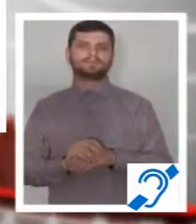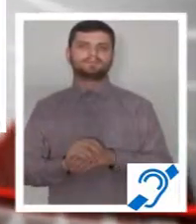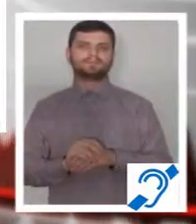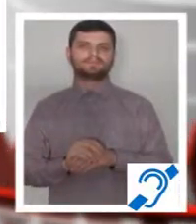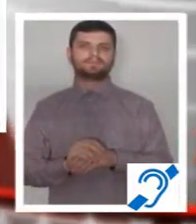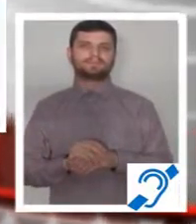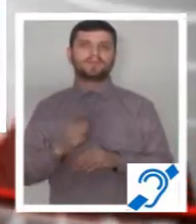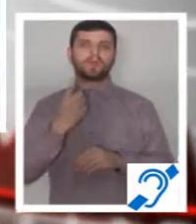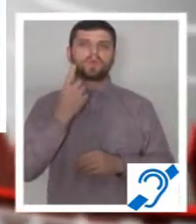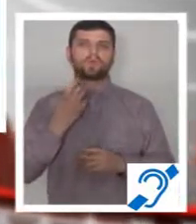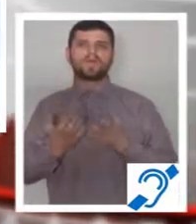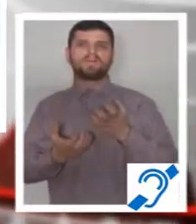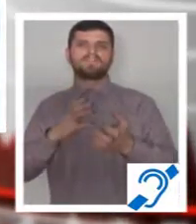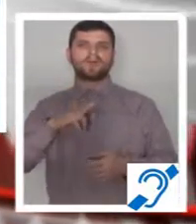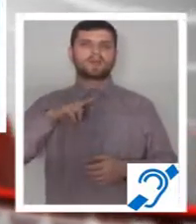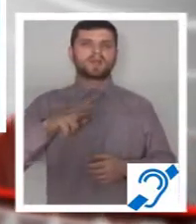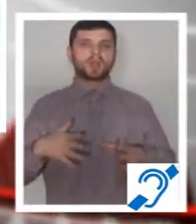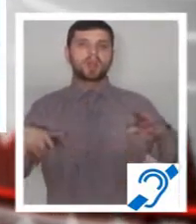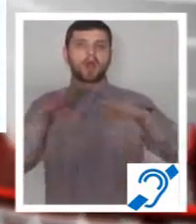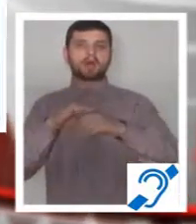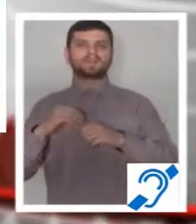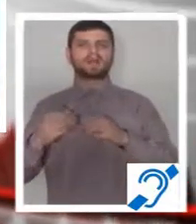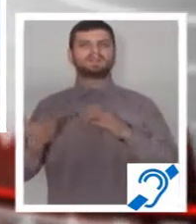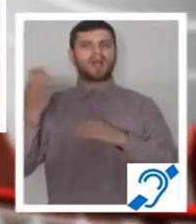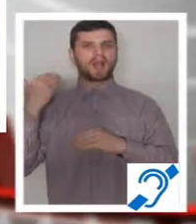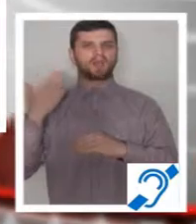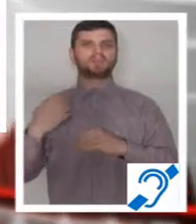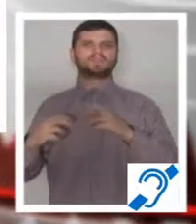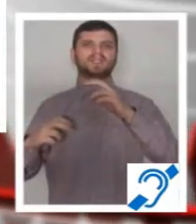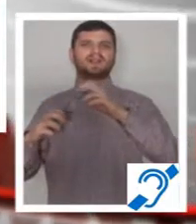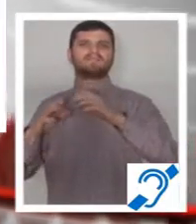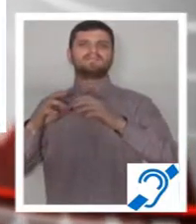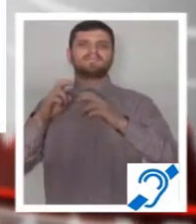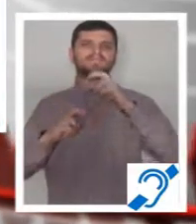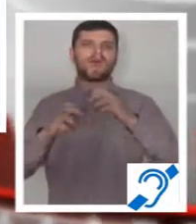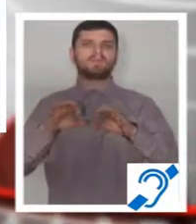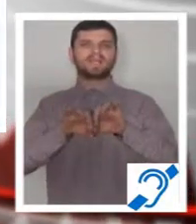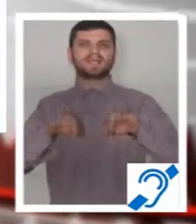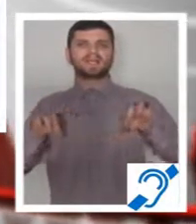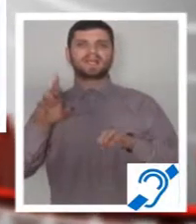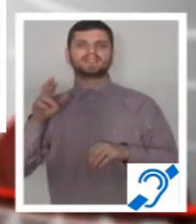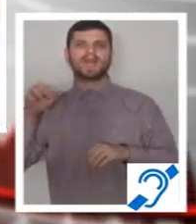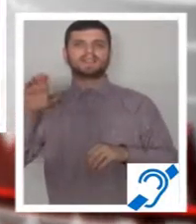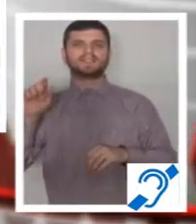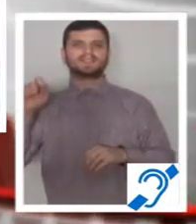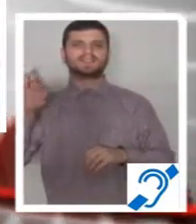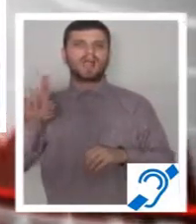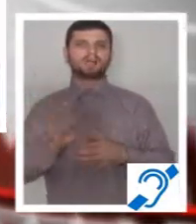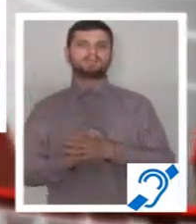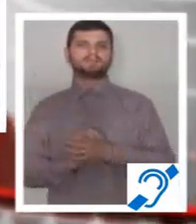Un incendiu de proporție a mistuit noaptea trecută Societatea Comercială Radic Star, fabricat de mezelui Ars din Temelii.